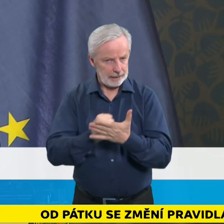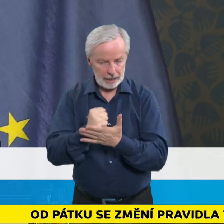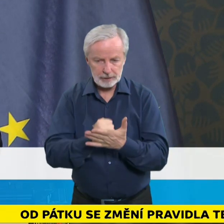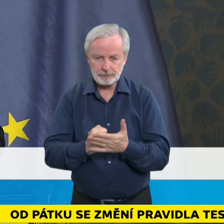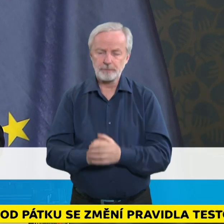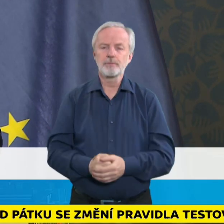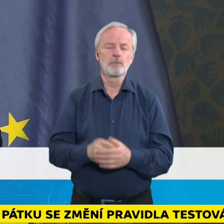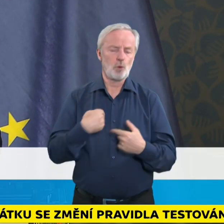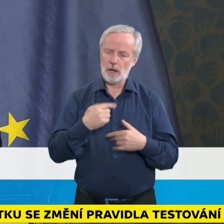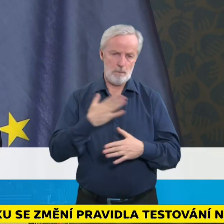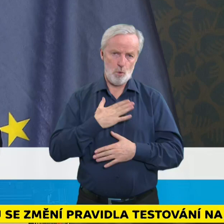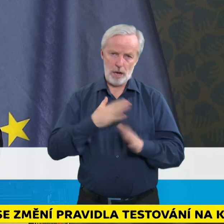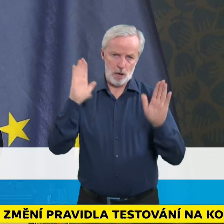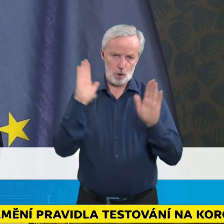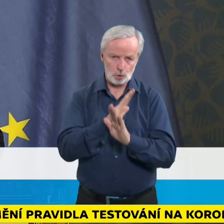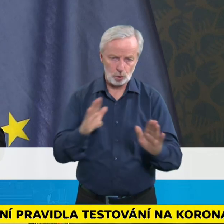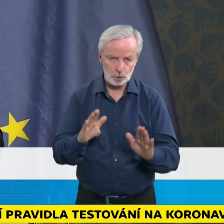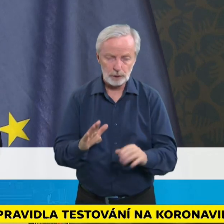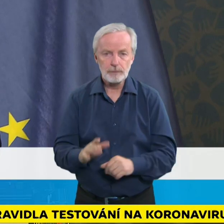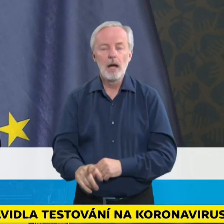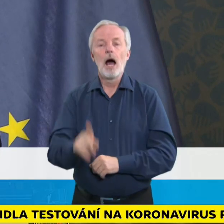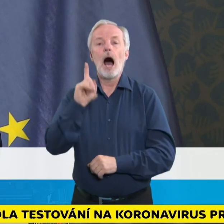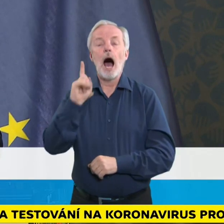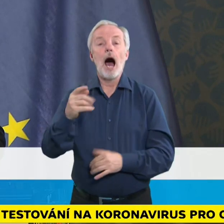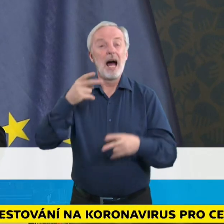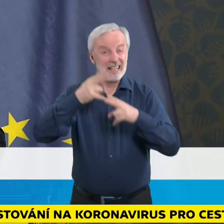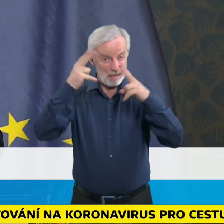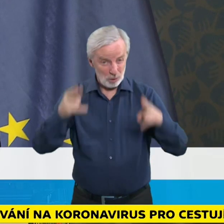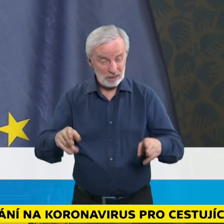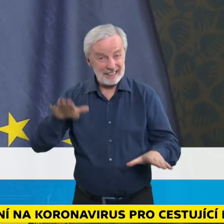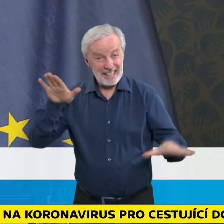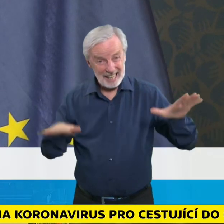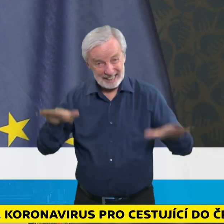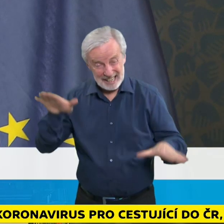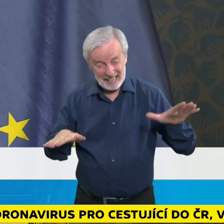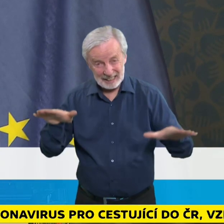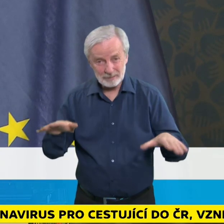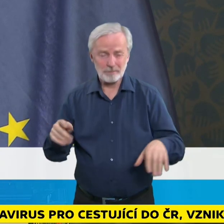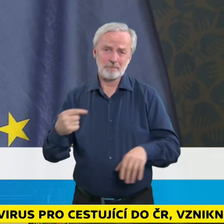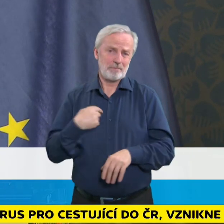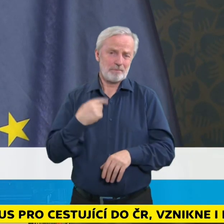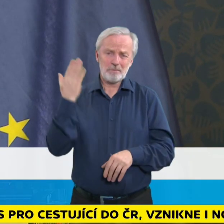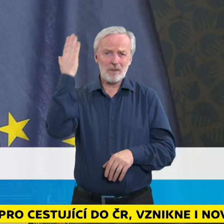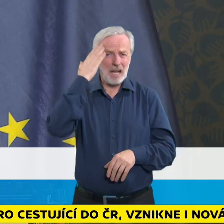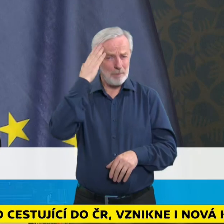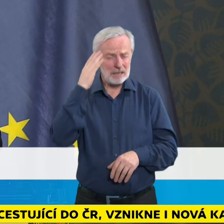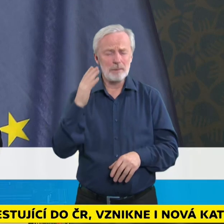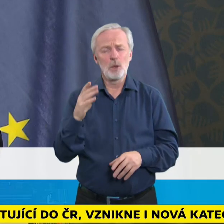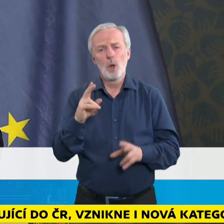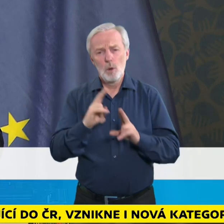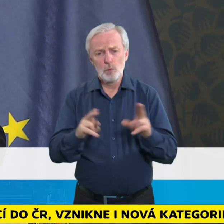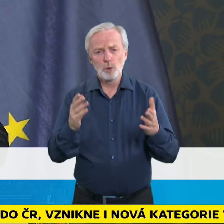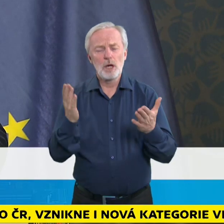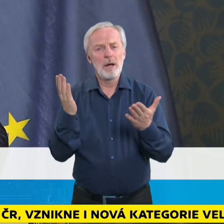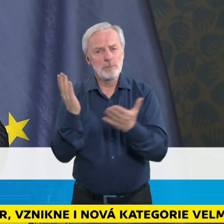konstatování. A polní nemocnice, já si myslím, že se to dá přirovnat trošku k tomu, že ve chvíli, kdy ta polní nemocnice